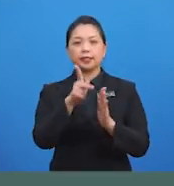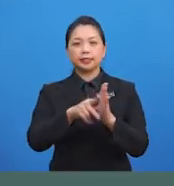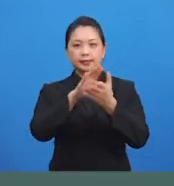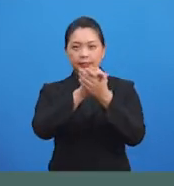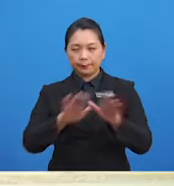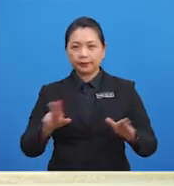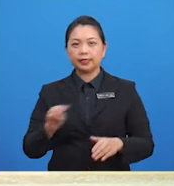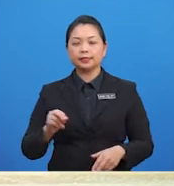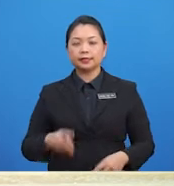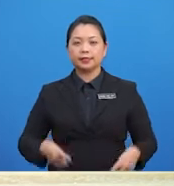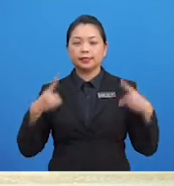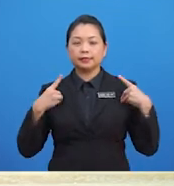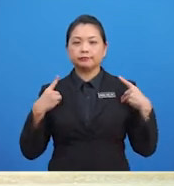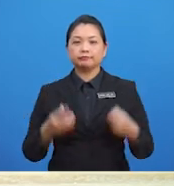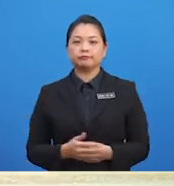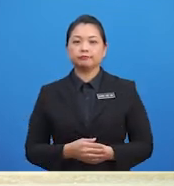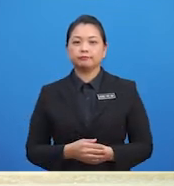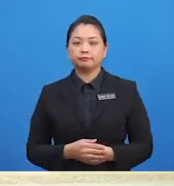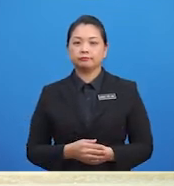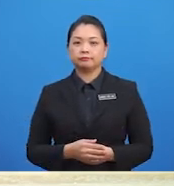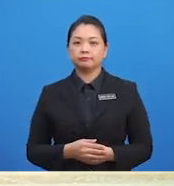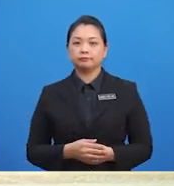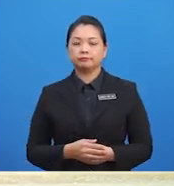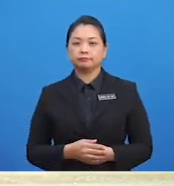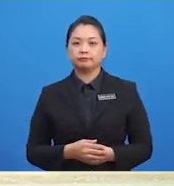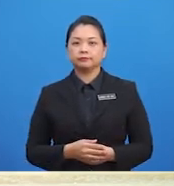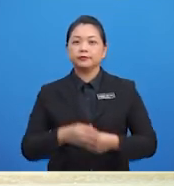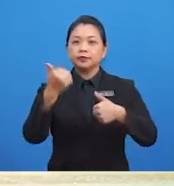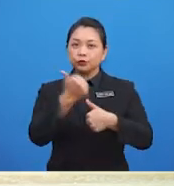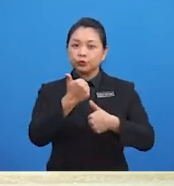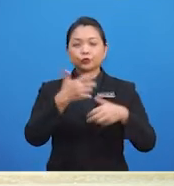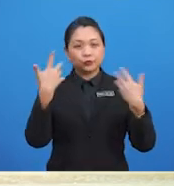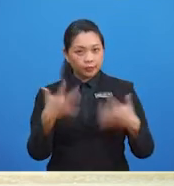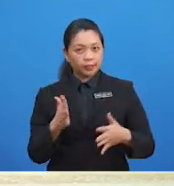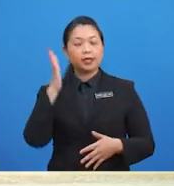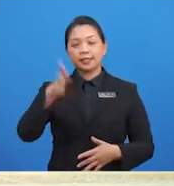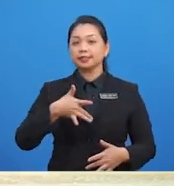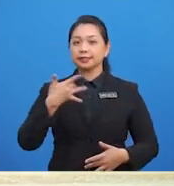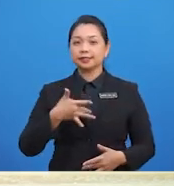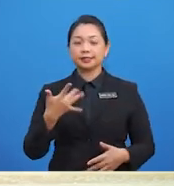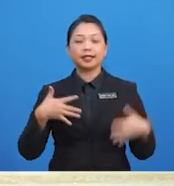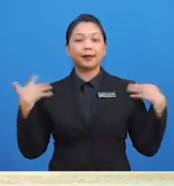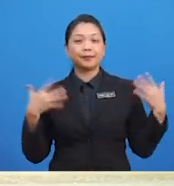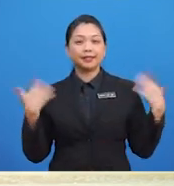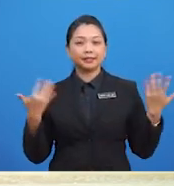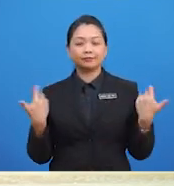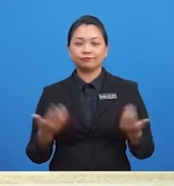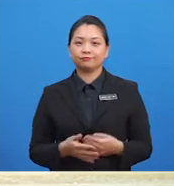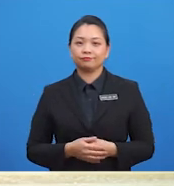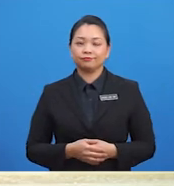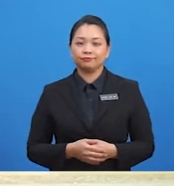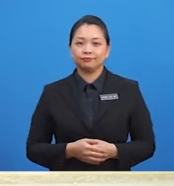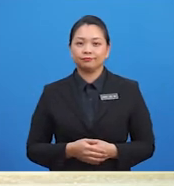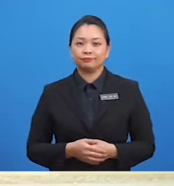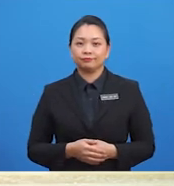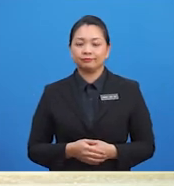keselamatan diri? Yang pertama, sudah pastinya akan berasa gembira Kerana kita menyayangi dan